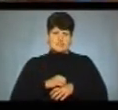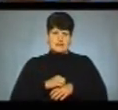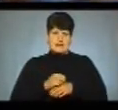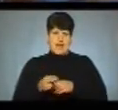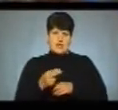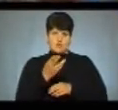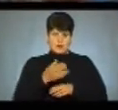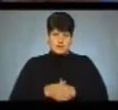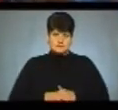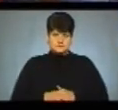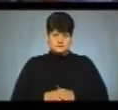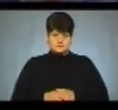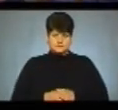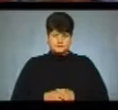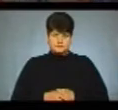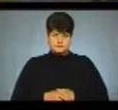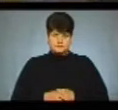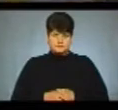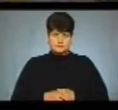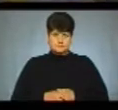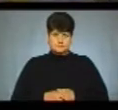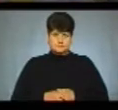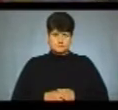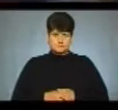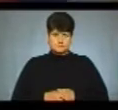Задочко. Зараз вас ступуємо.